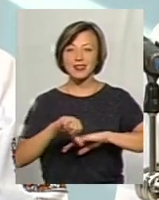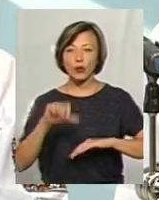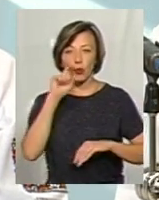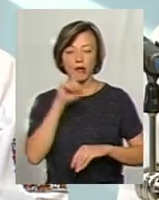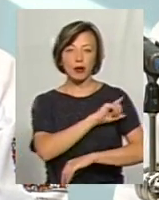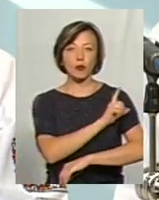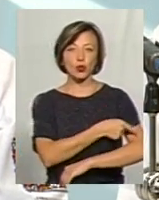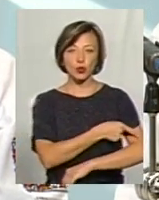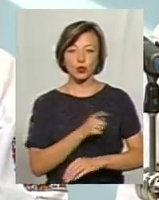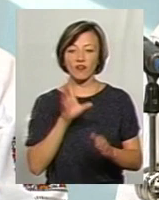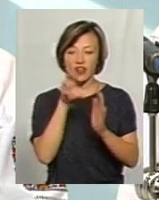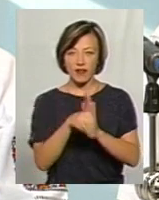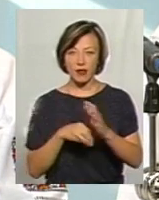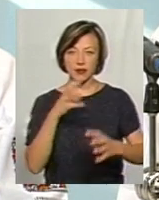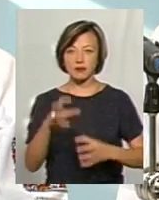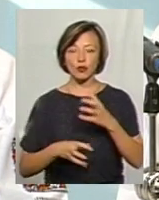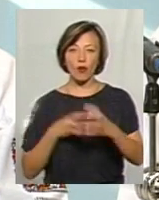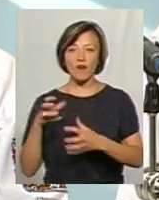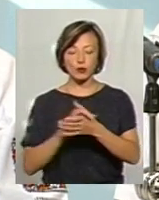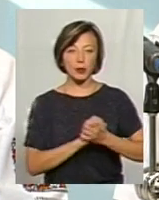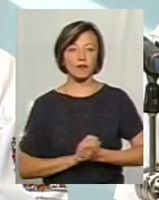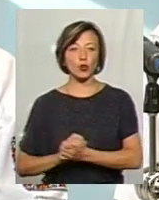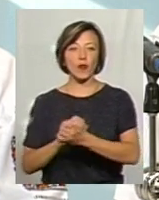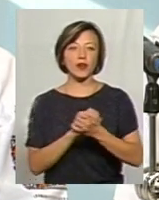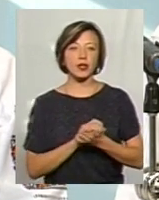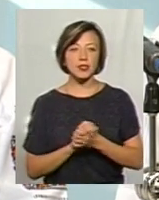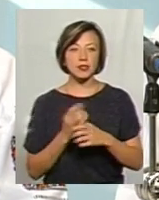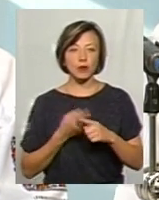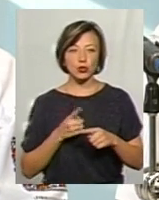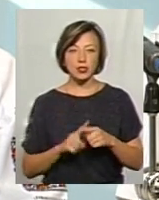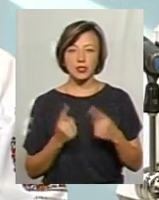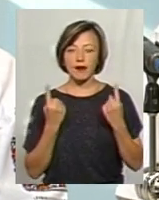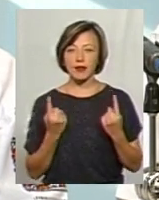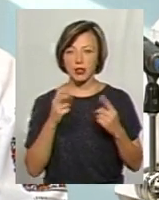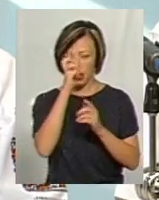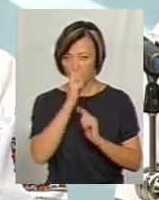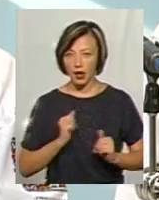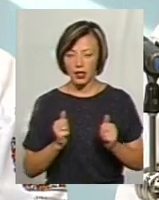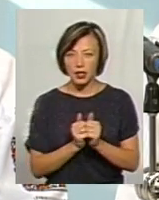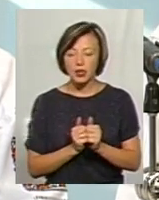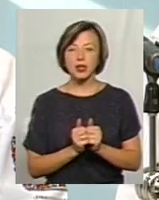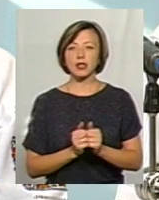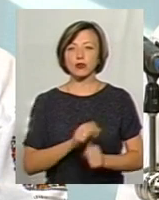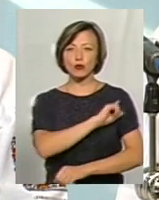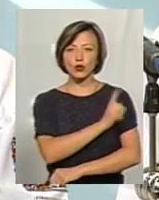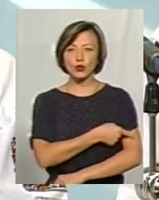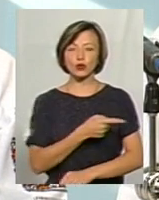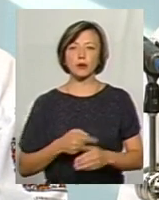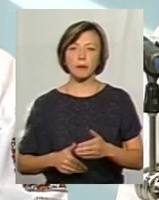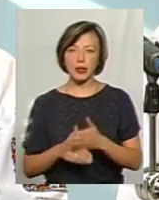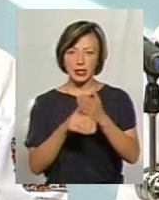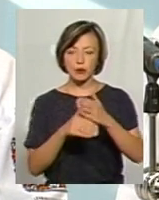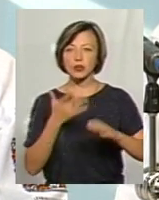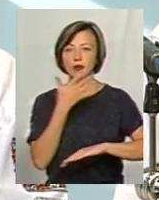таки потужно вірвалася в світове співтовариство. От, це велика країна з досить таки потужною підтримкою